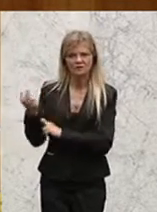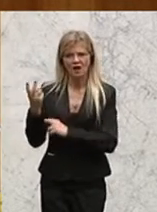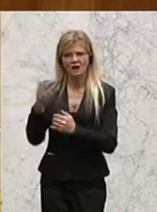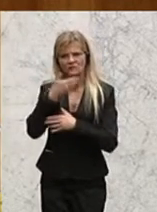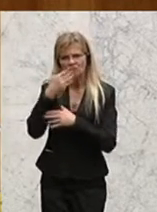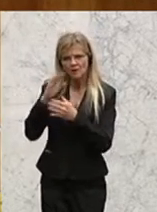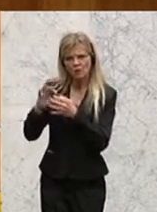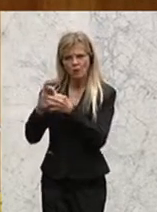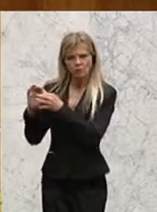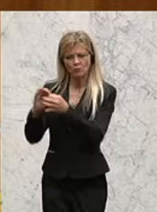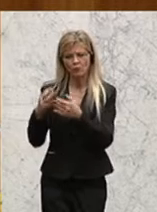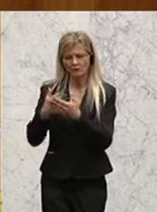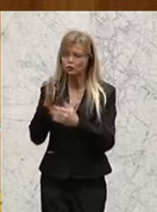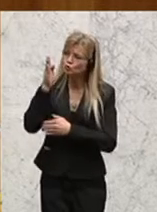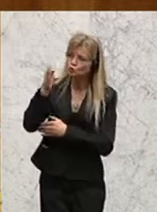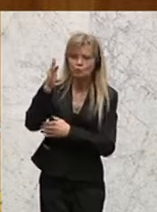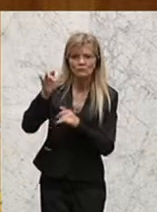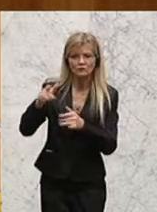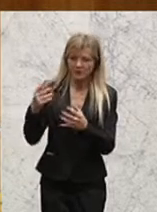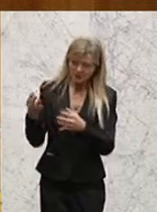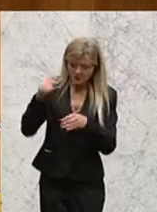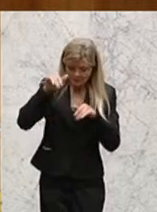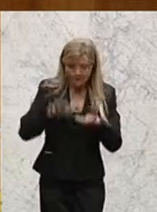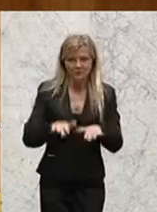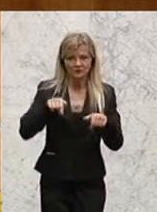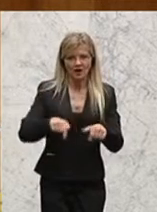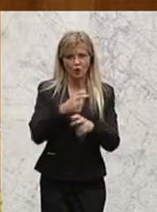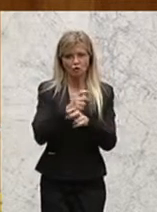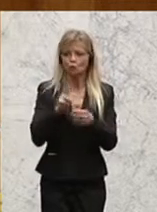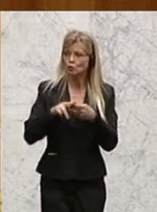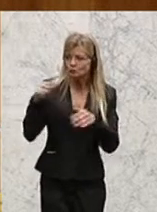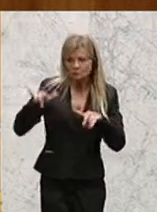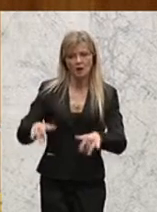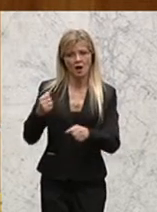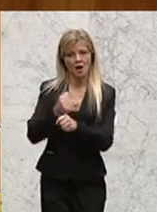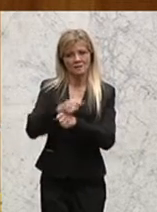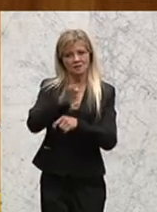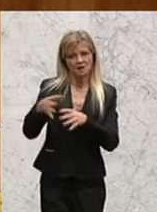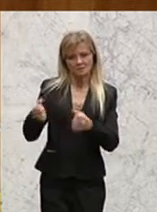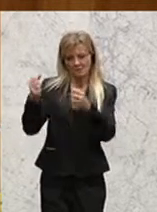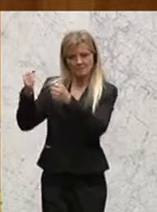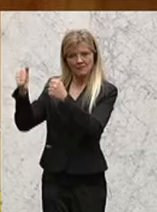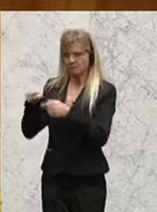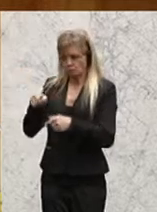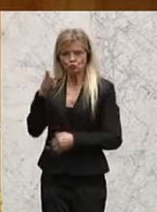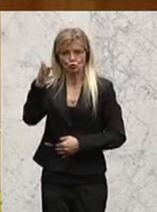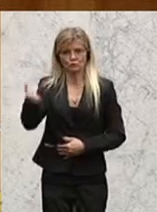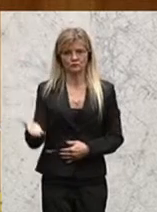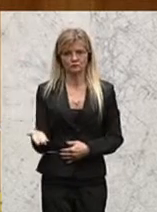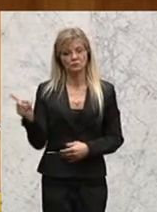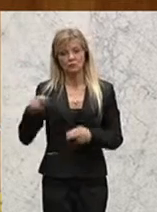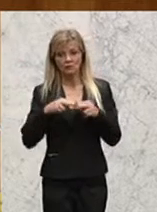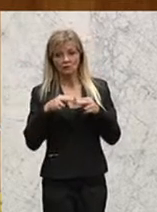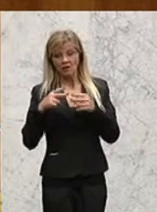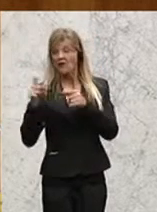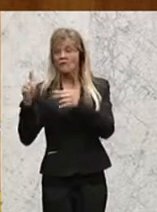zukunftsträchtig. Wir würden die Wertschöpfung in Österreich behalten. Wir würden hier Arbeitsplätze schaffen. Und das hätte Zukunft. Und der